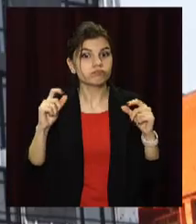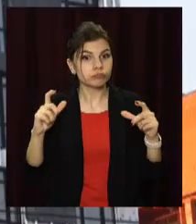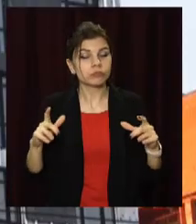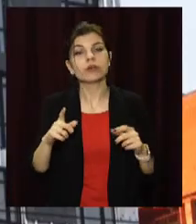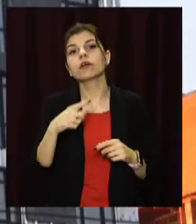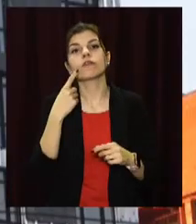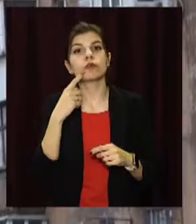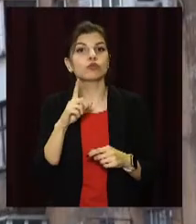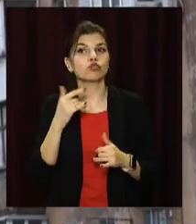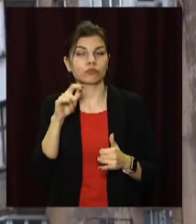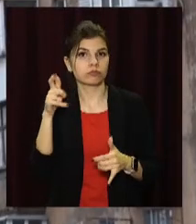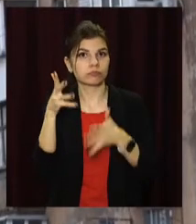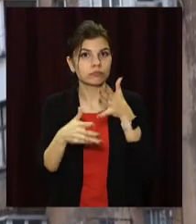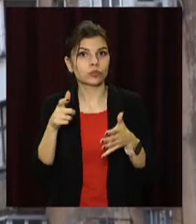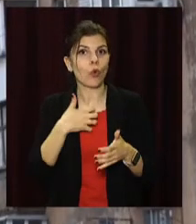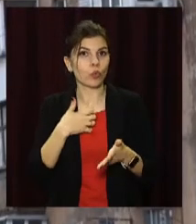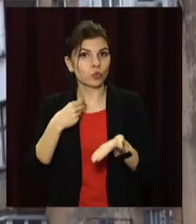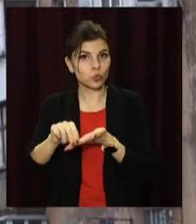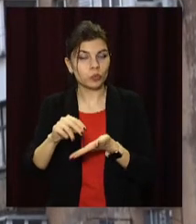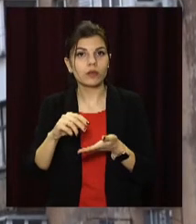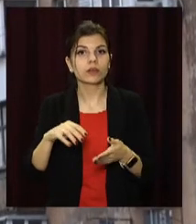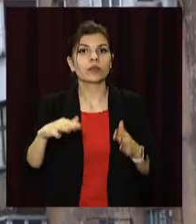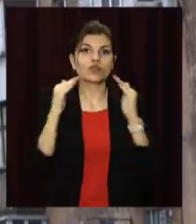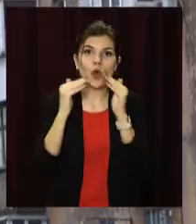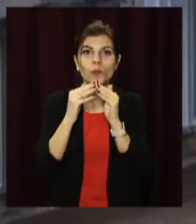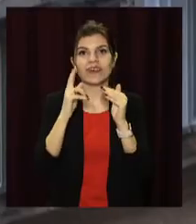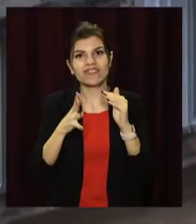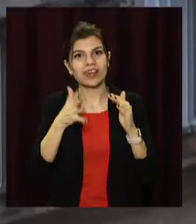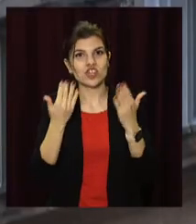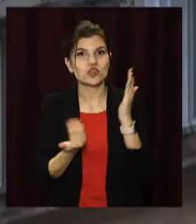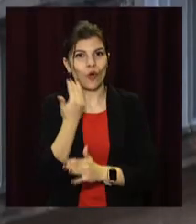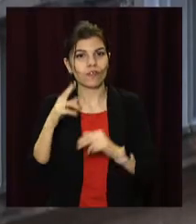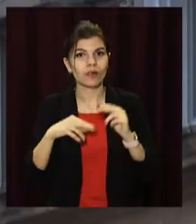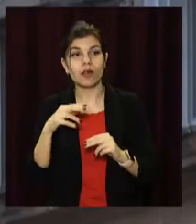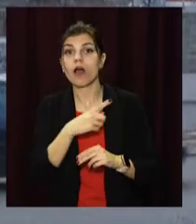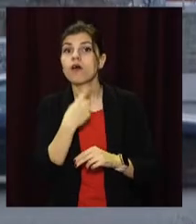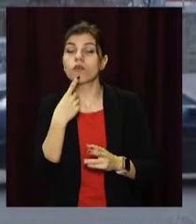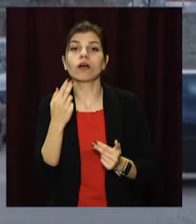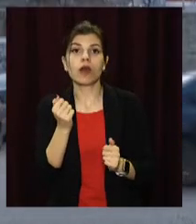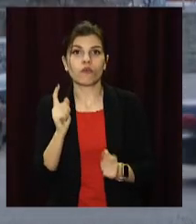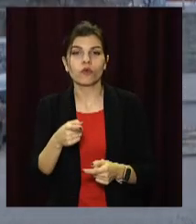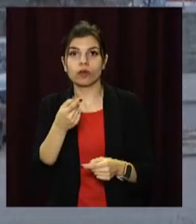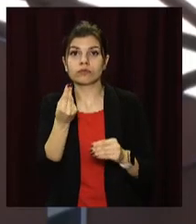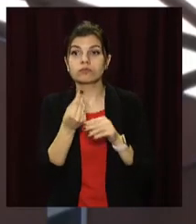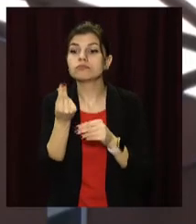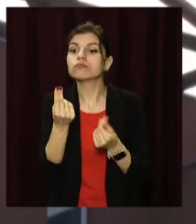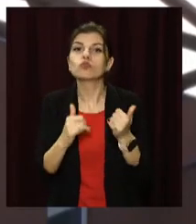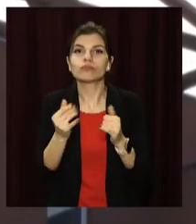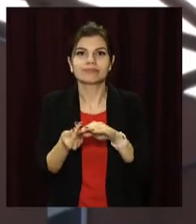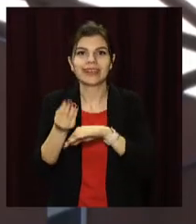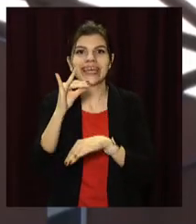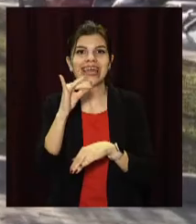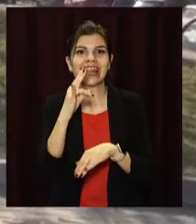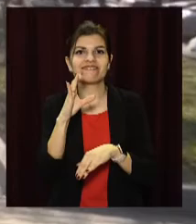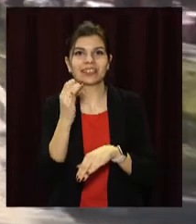великий попит. За словами фахівців, нерухомість наразі найбільш надійний варіант для інвестицій. Тож, людей, які прагнуть